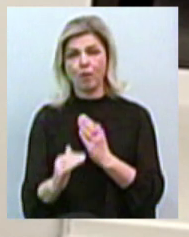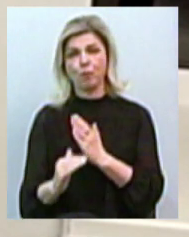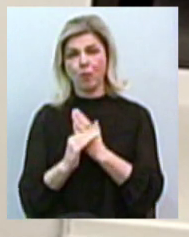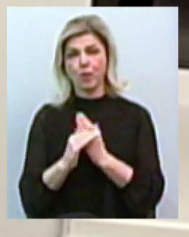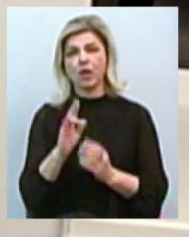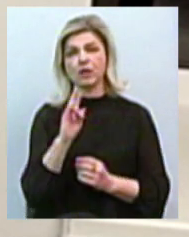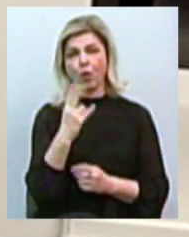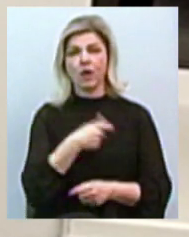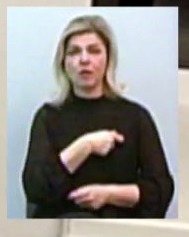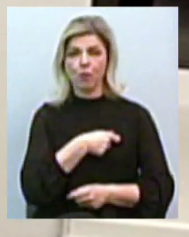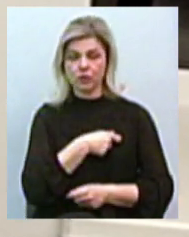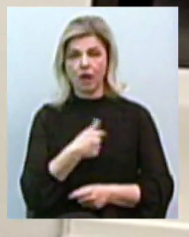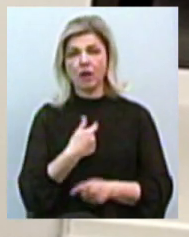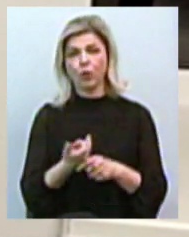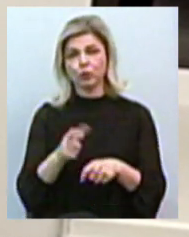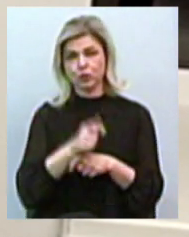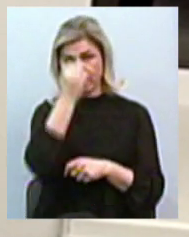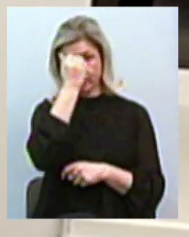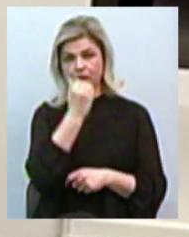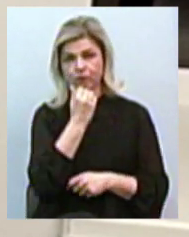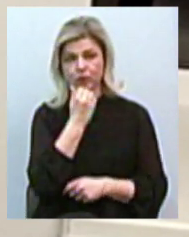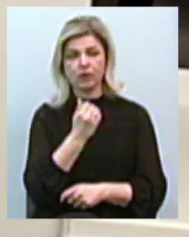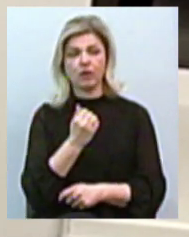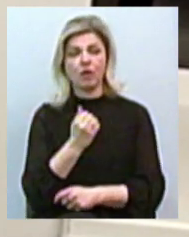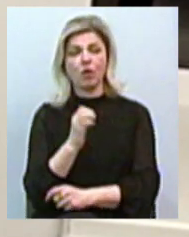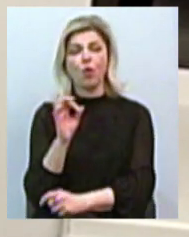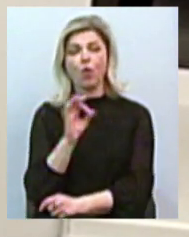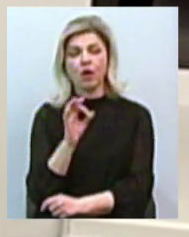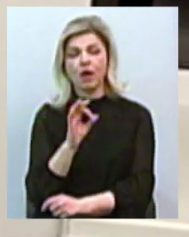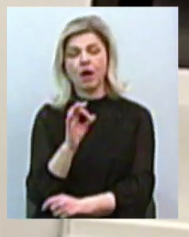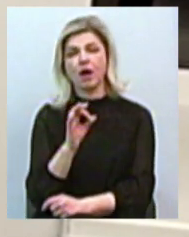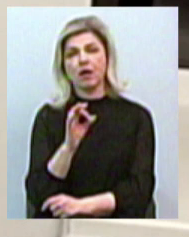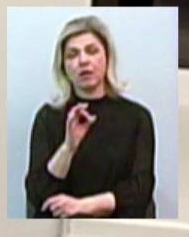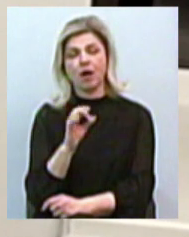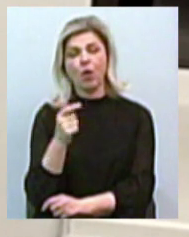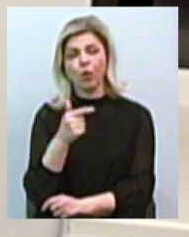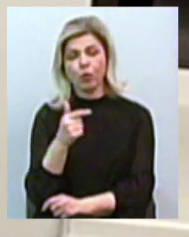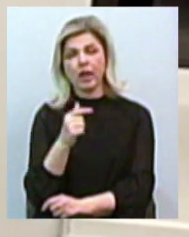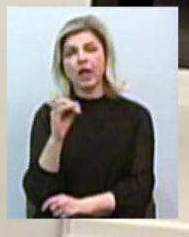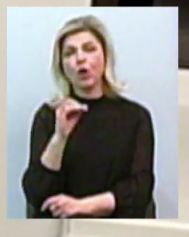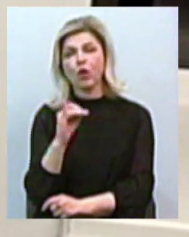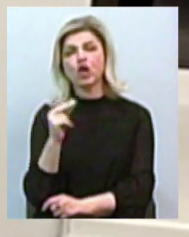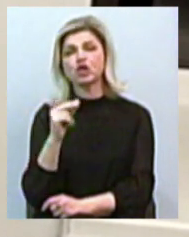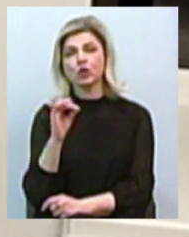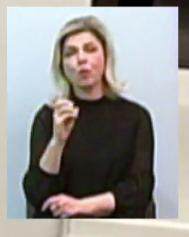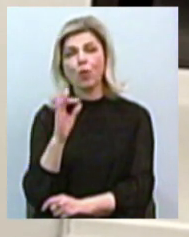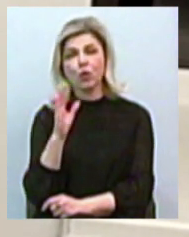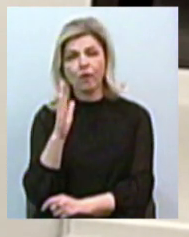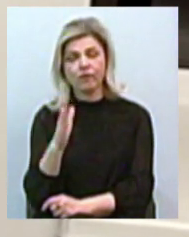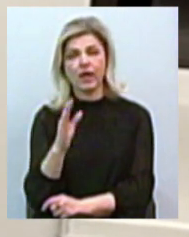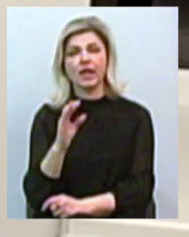миколаївські депутати, я дуже вдячний Давіду Арахамі, Олександру Гайду, Ігорю Чорноморову, Ірини Олег-Вардієвої,